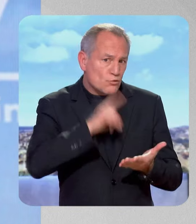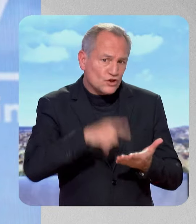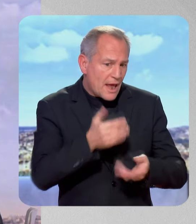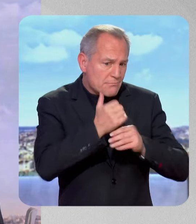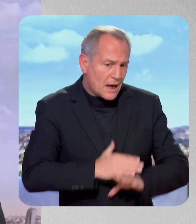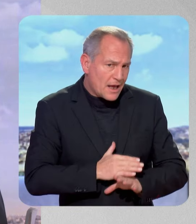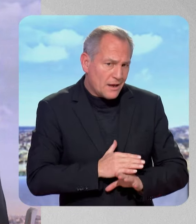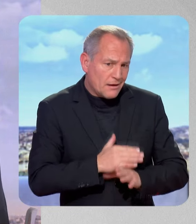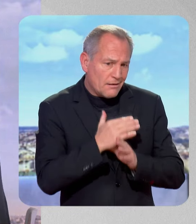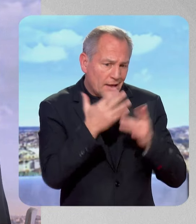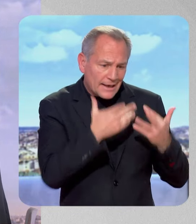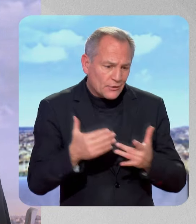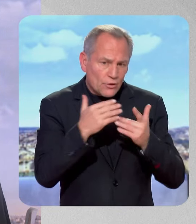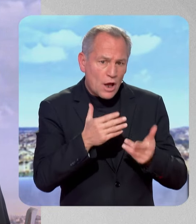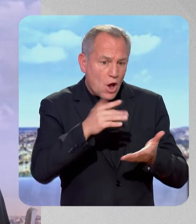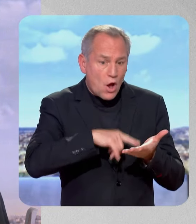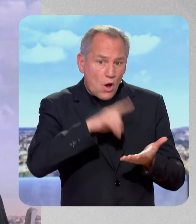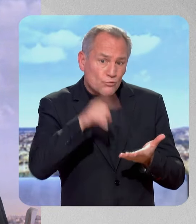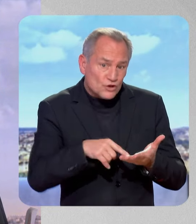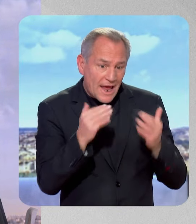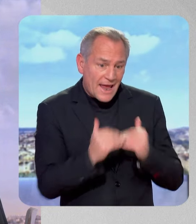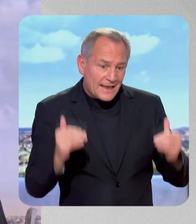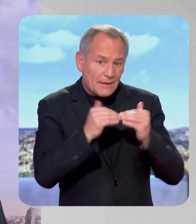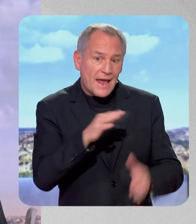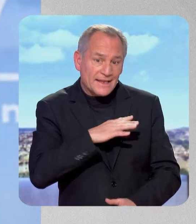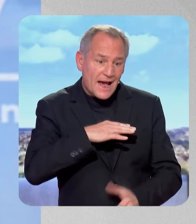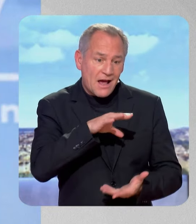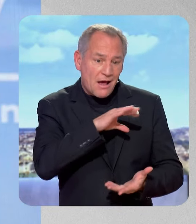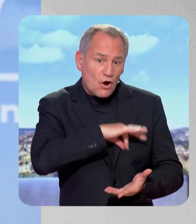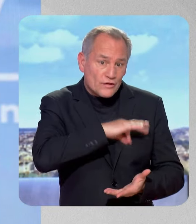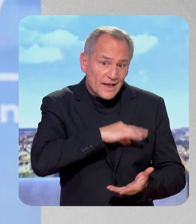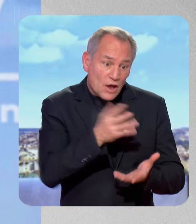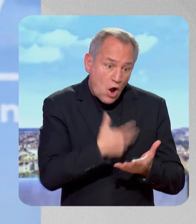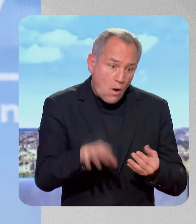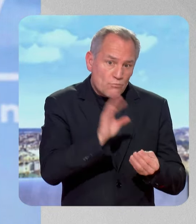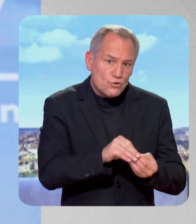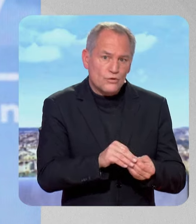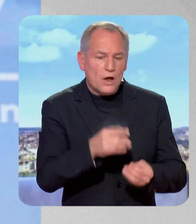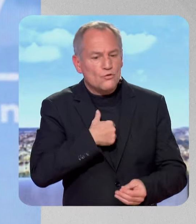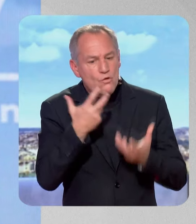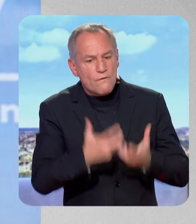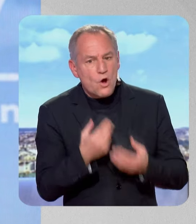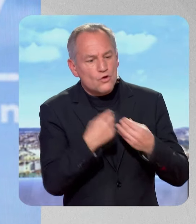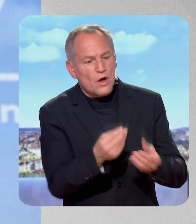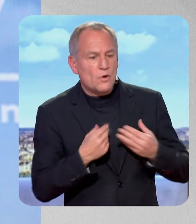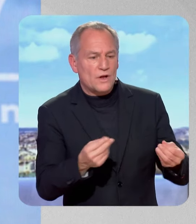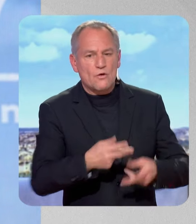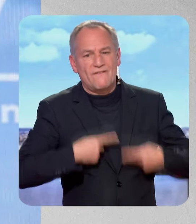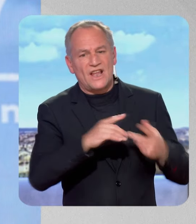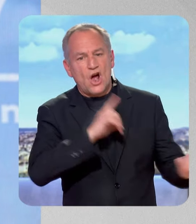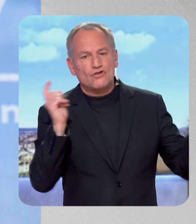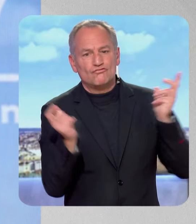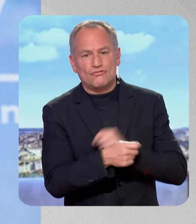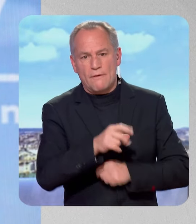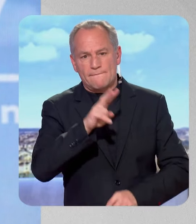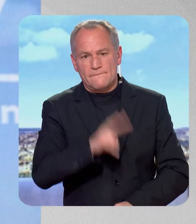exercice, un budget à l'équilibre, je vais même vous dire, on a des recettes supplémentaires, et ce qu'on veut réellement, c'est changer la vie des gens. Parce que là, on nous propose un